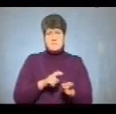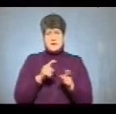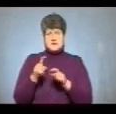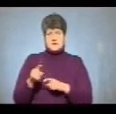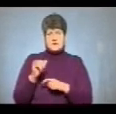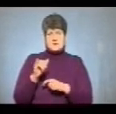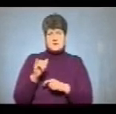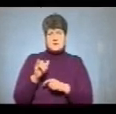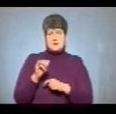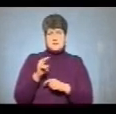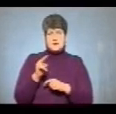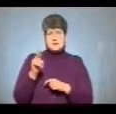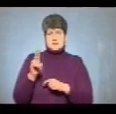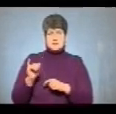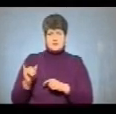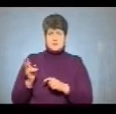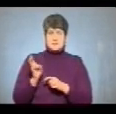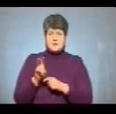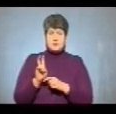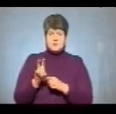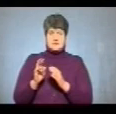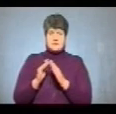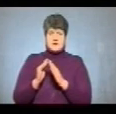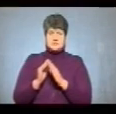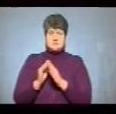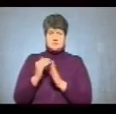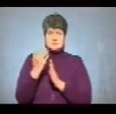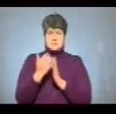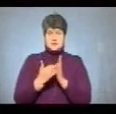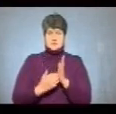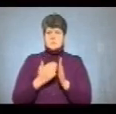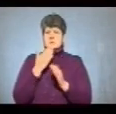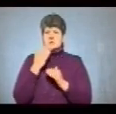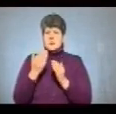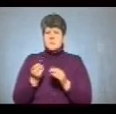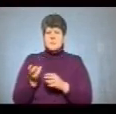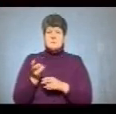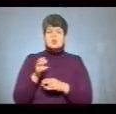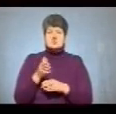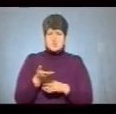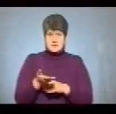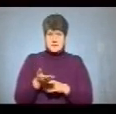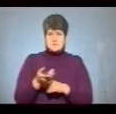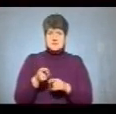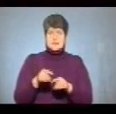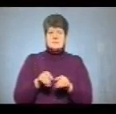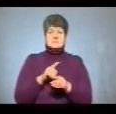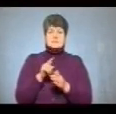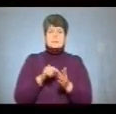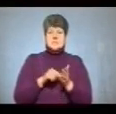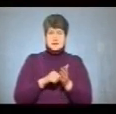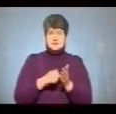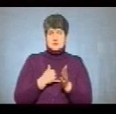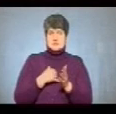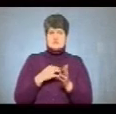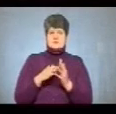ПЦУ. Ми йшли від хати до хати, заходили в хату з списком і казали, ми прийшли з таким запитанням, у